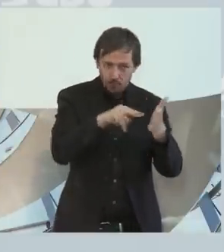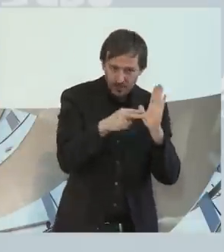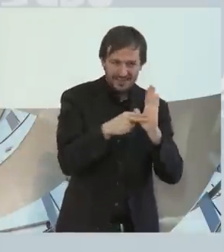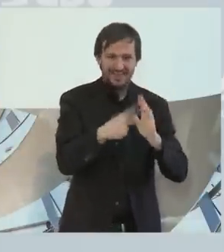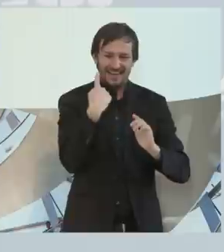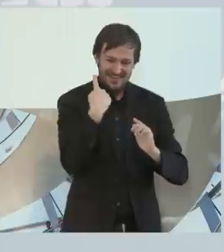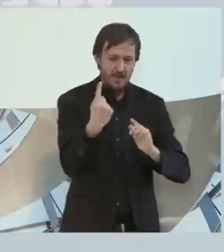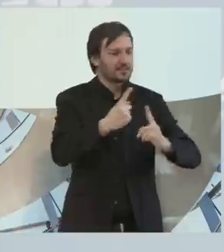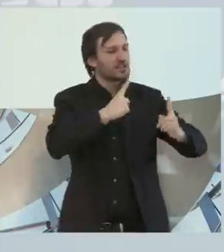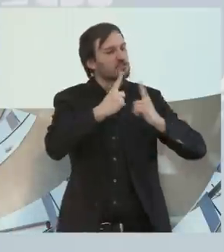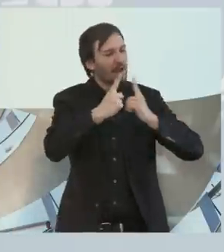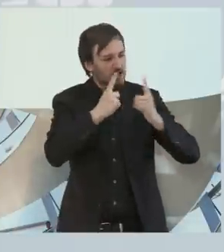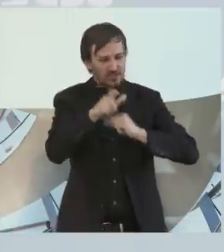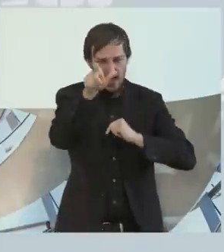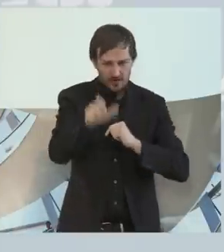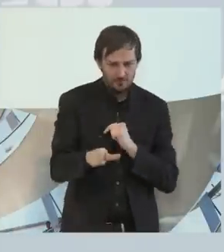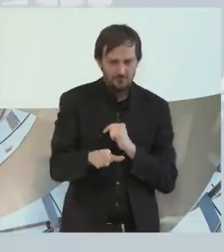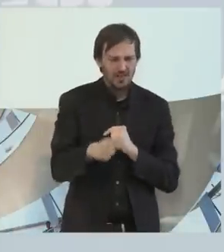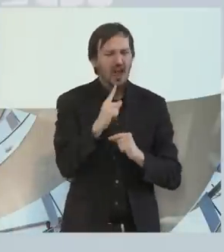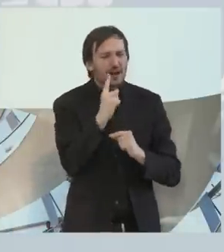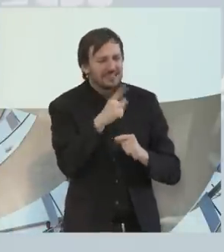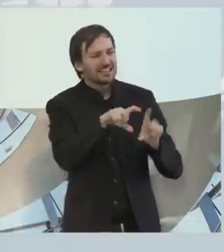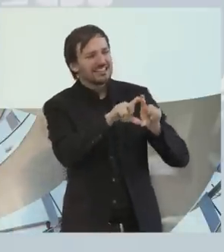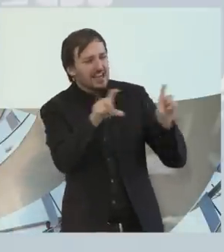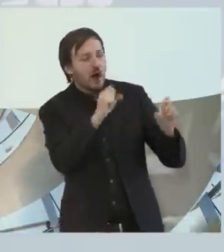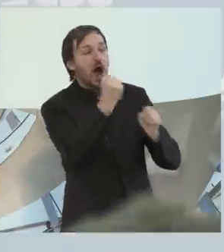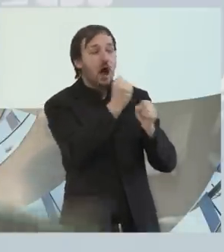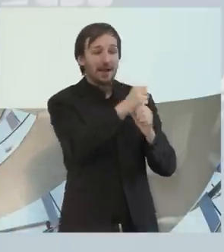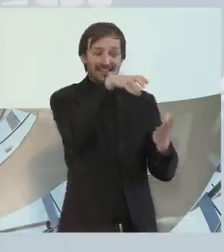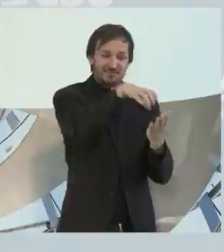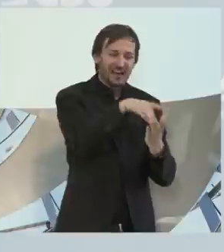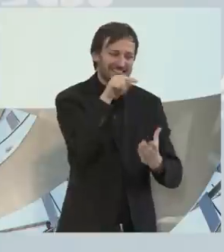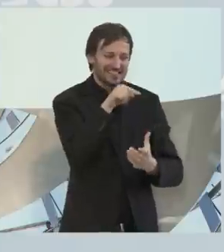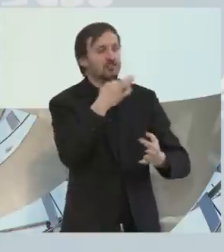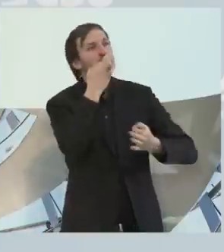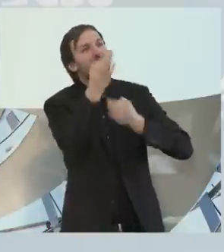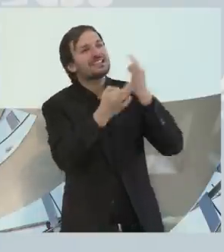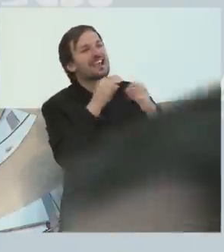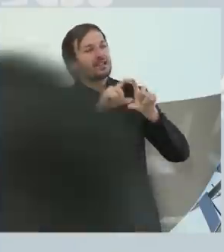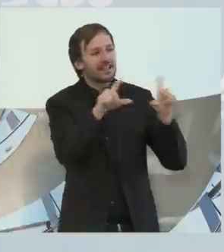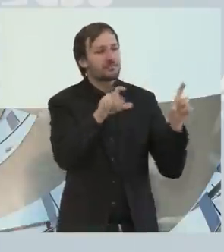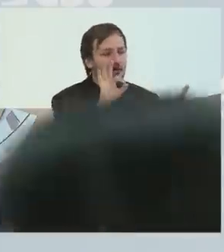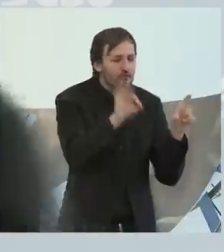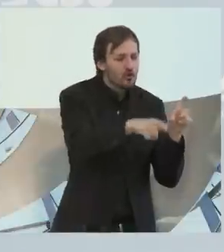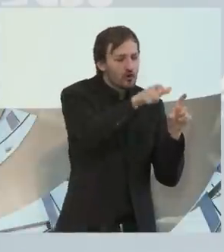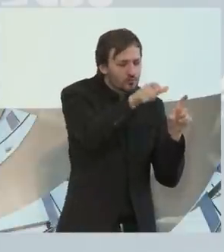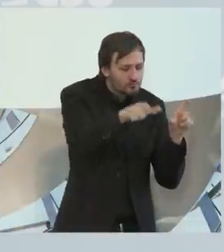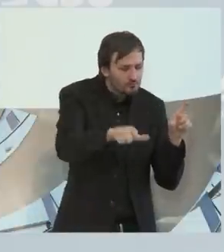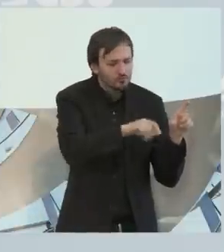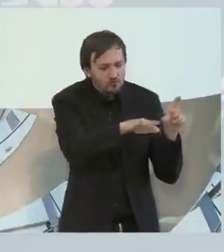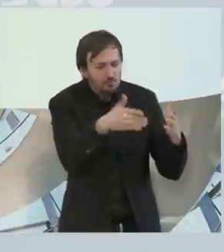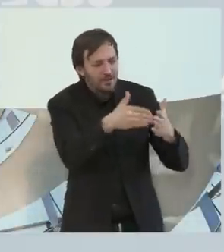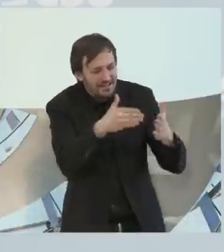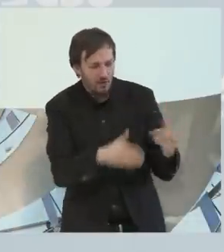und der Arbeitsmarkt ja ein ganz spezielles Thema gerade für Behinderte ist. Ich selber bin